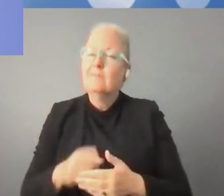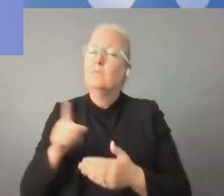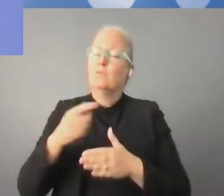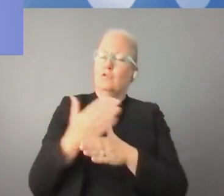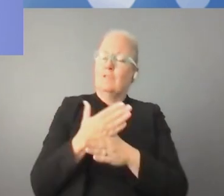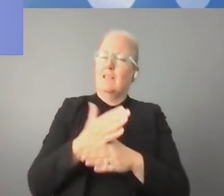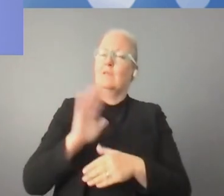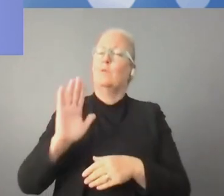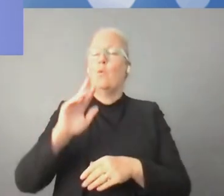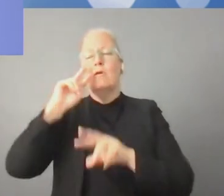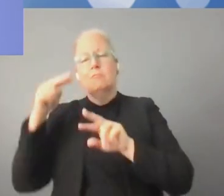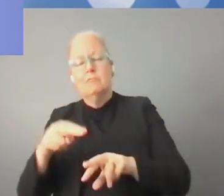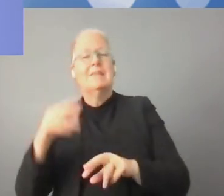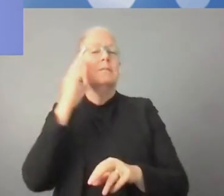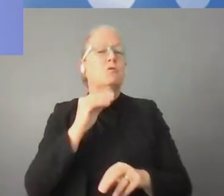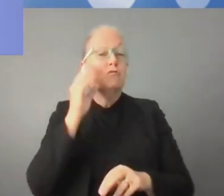الثانية من الأسئلة.